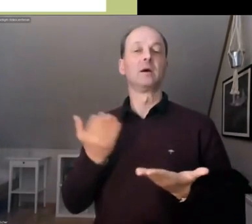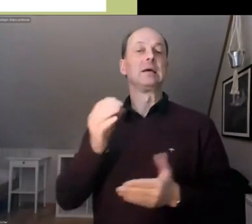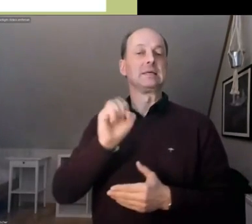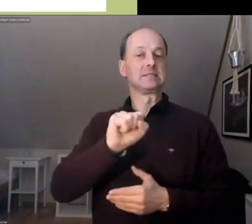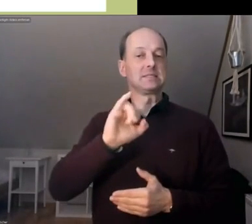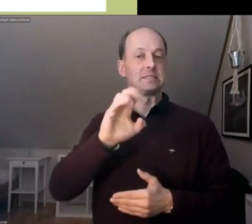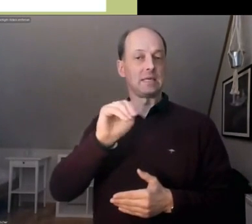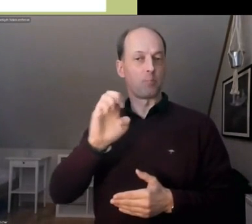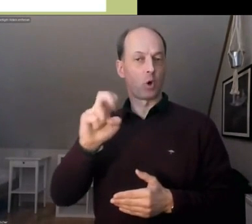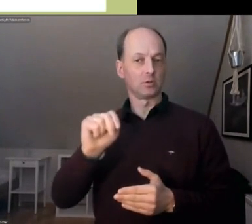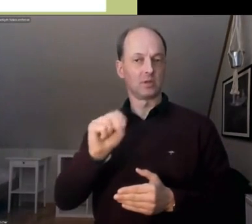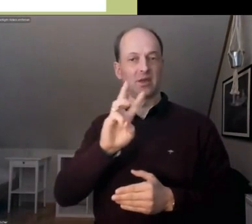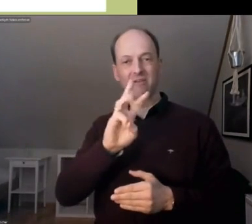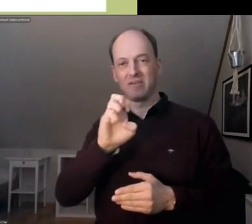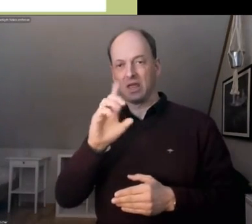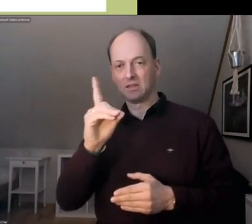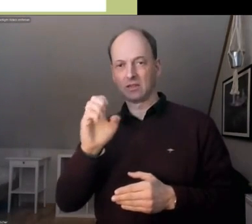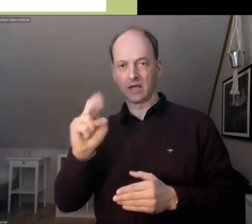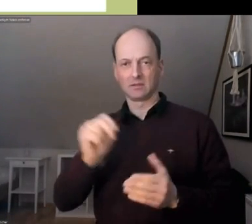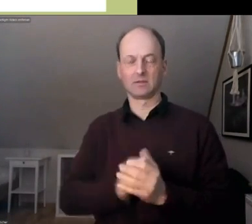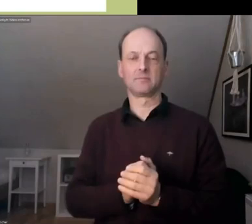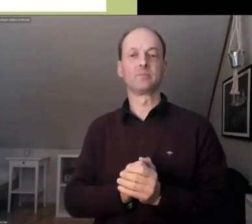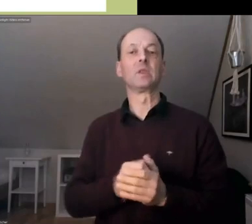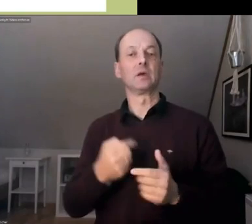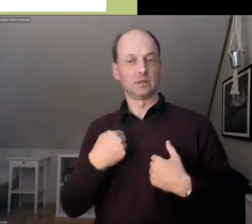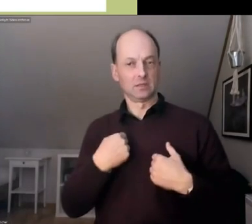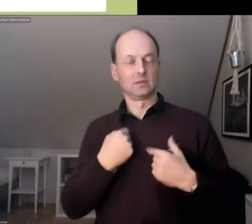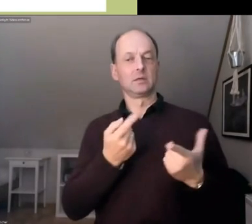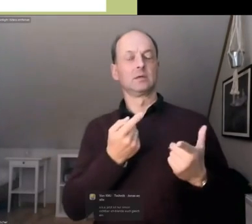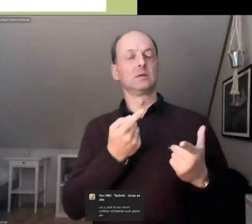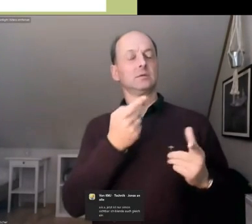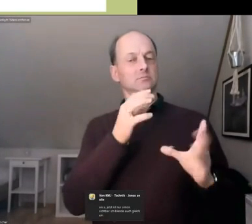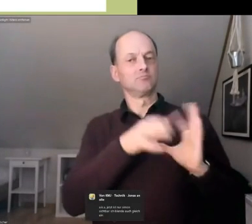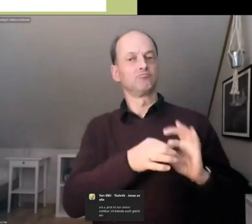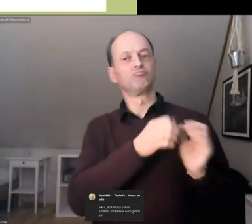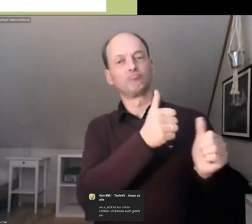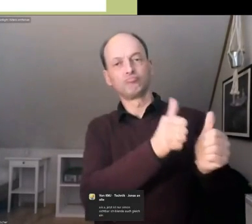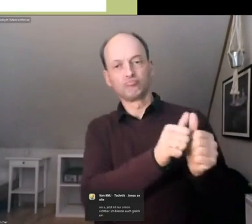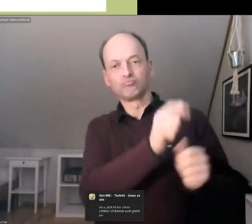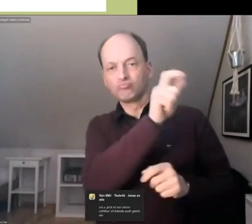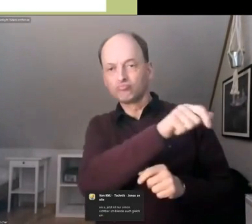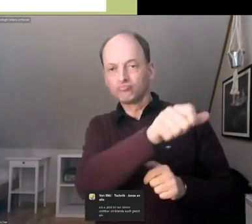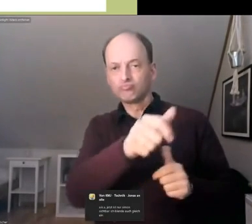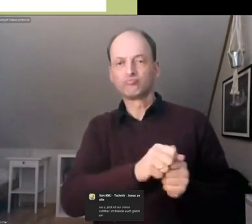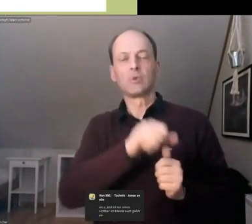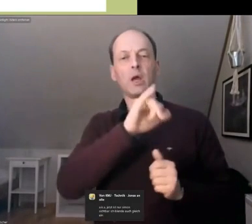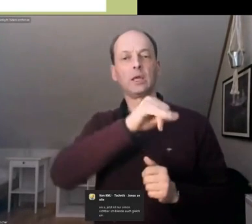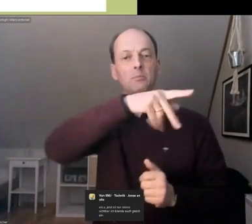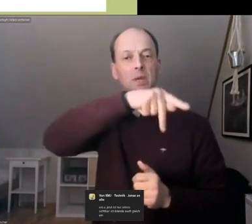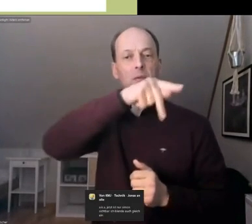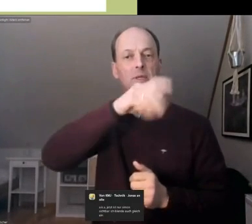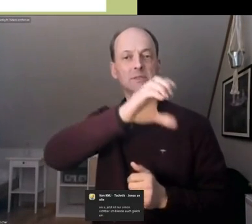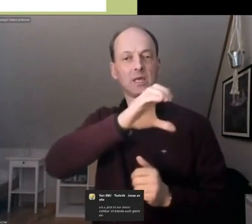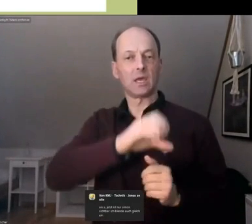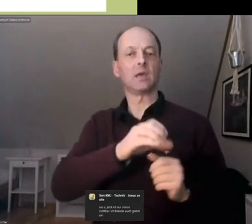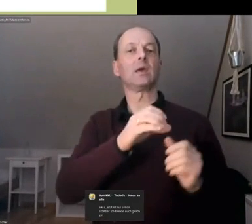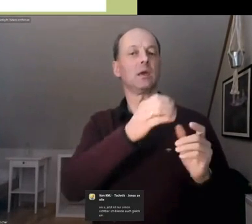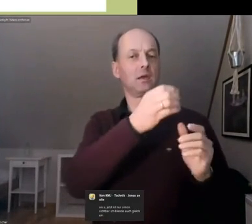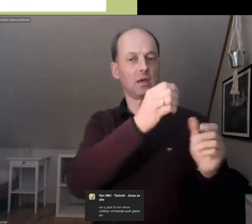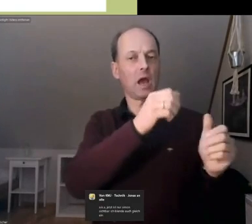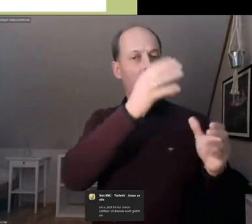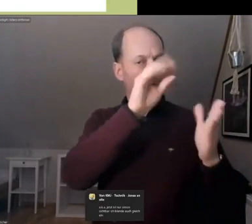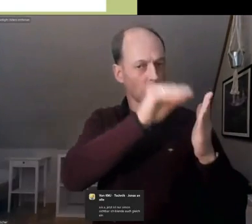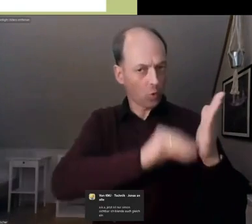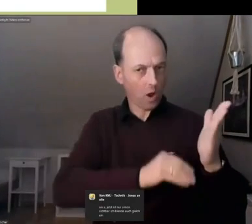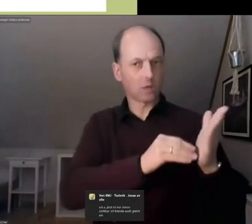Ich habe selbst bei ein paar der IPCC-AutorInnen studiert und kenne mich deswegen ganz gut mit den Klimaberichten aus. Janosch Pfeffer